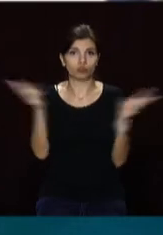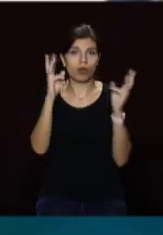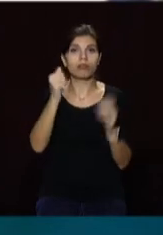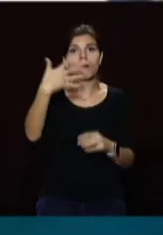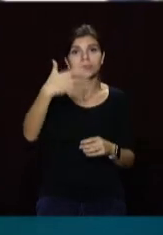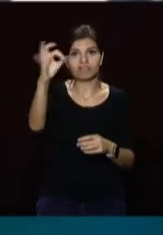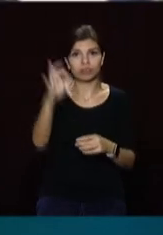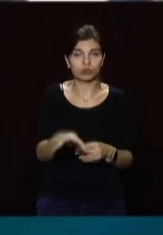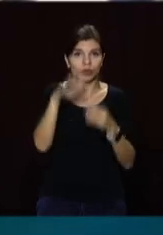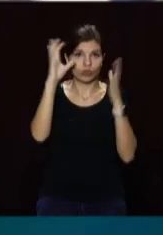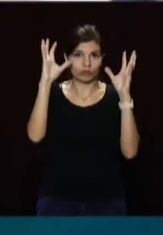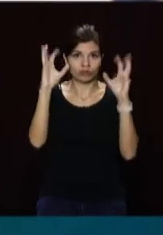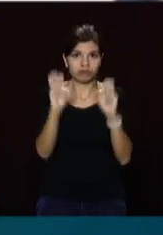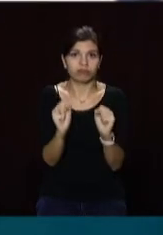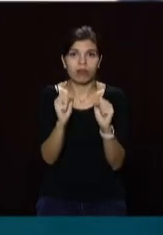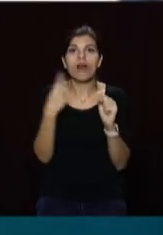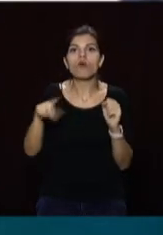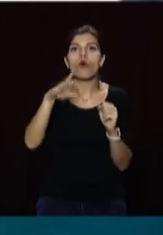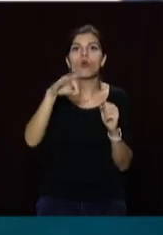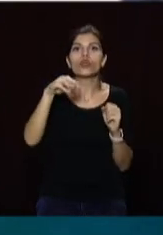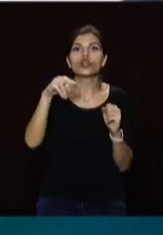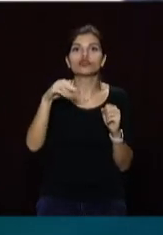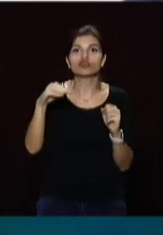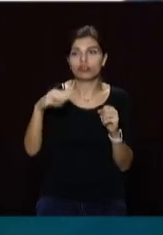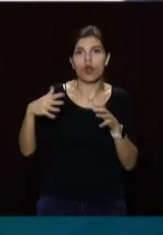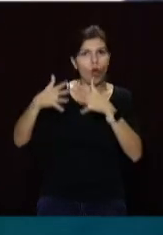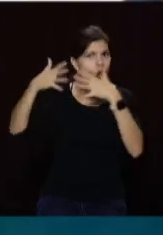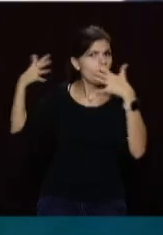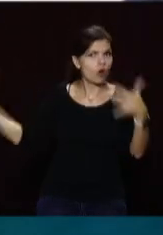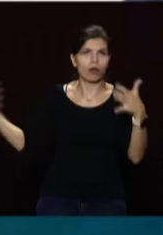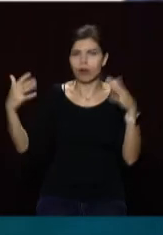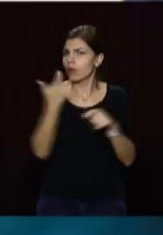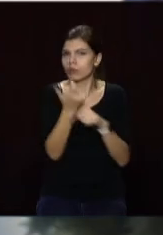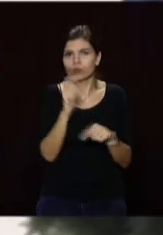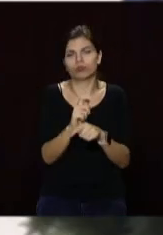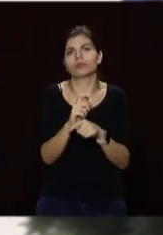50%. Інші котеджі досить великі зазнали.